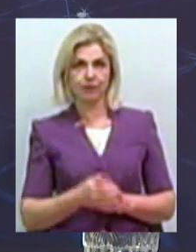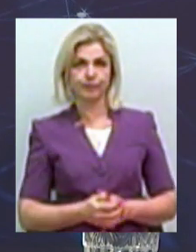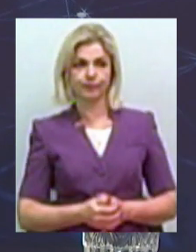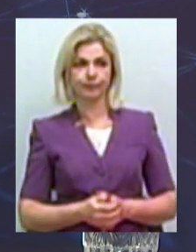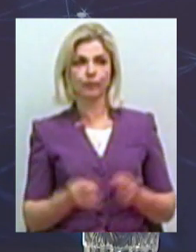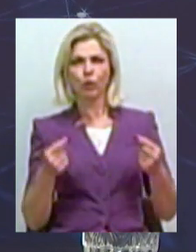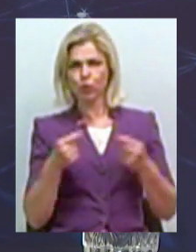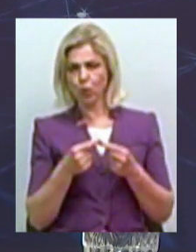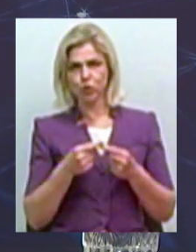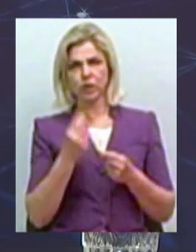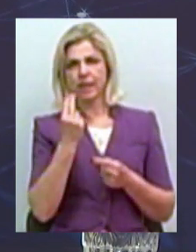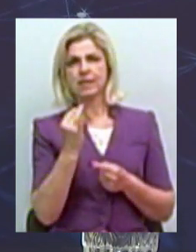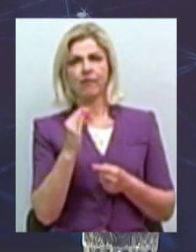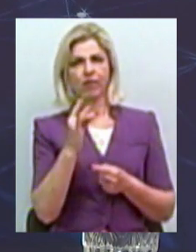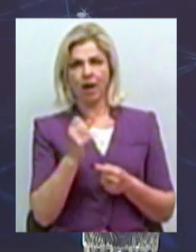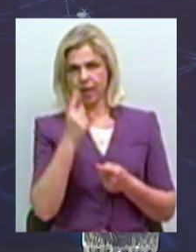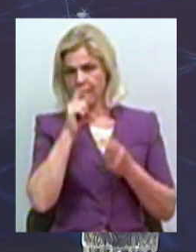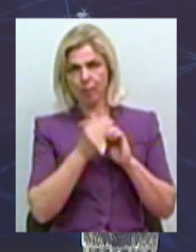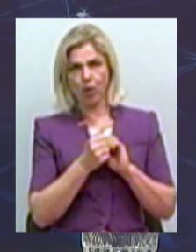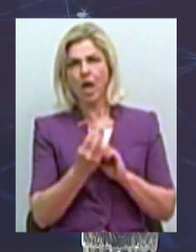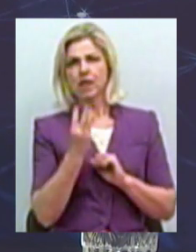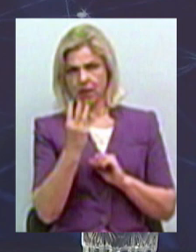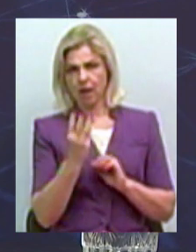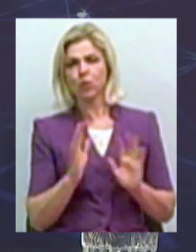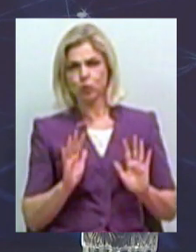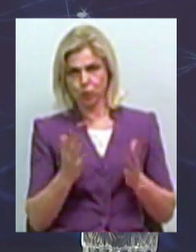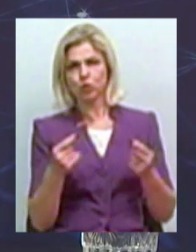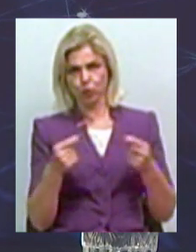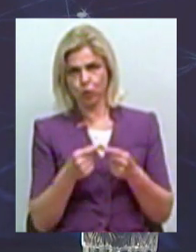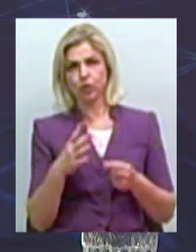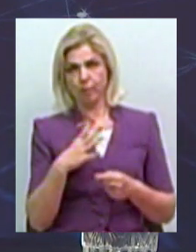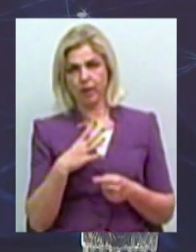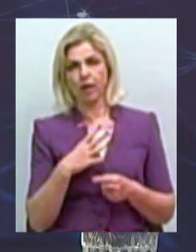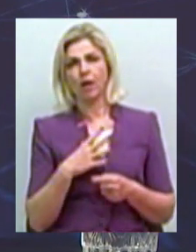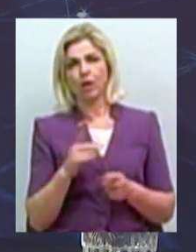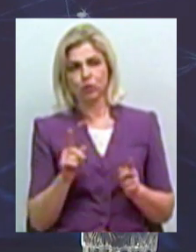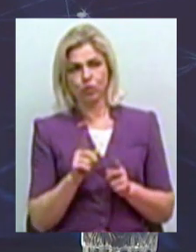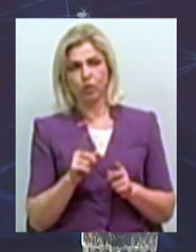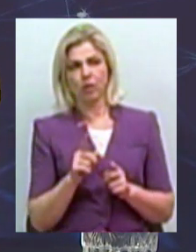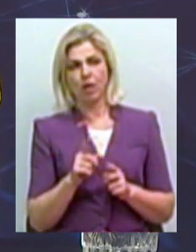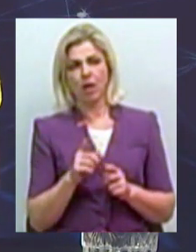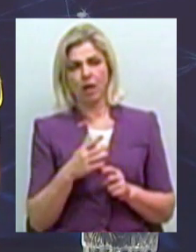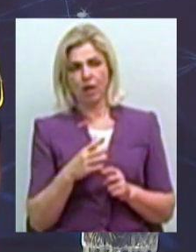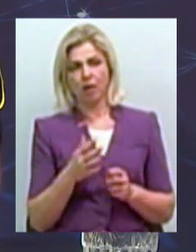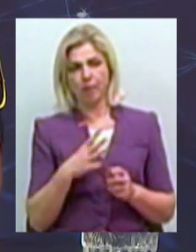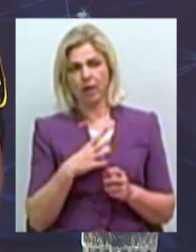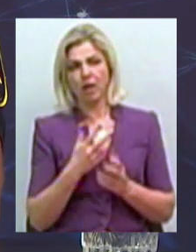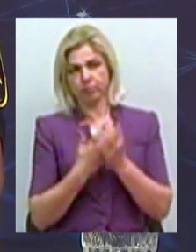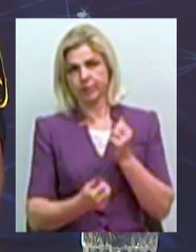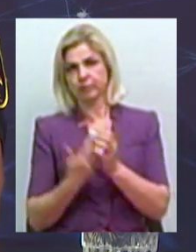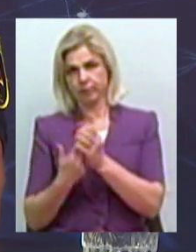точно цифру не пам'ятаю, але про три епізоди точно помню, які закінчили саме наші водолази, піднімали ті лавжи.